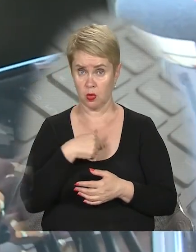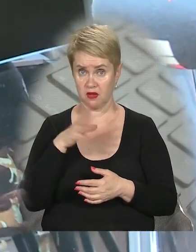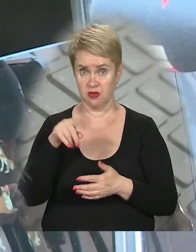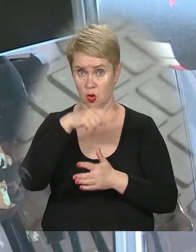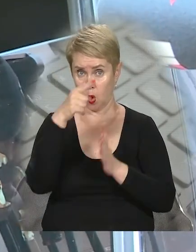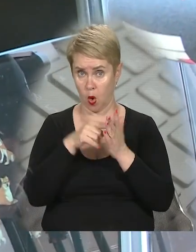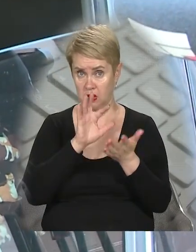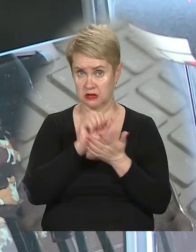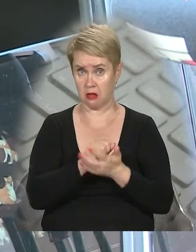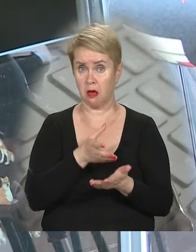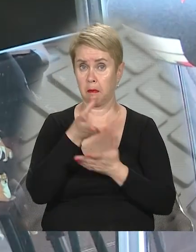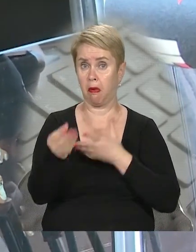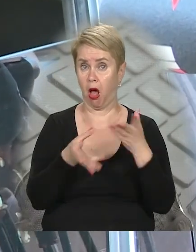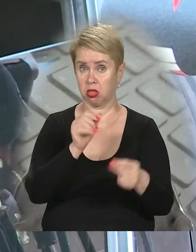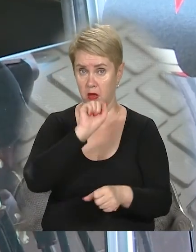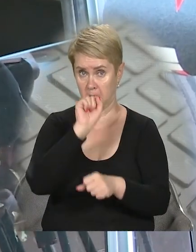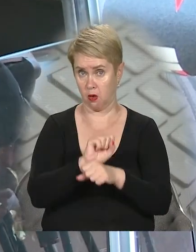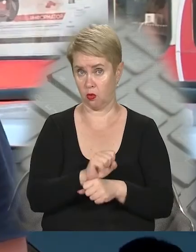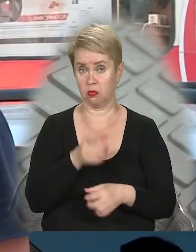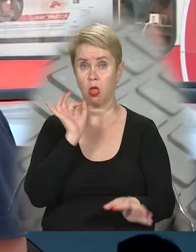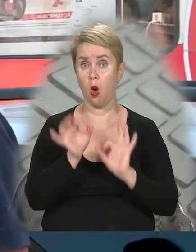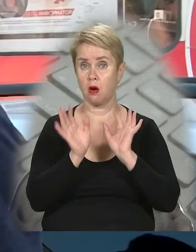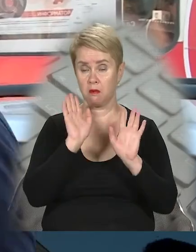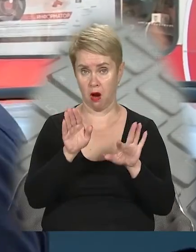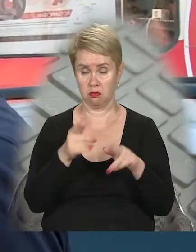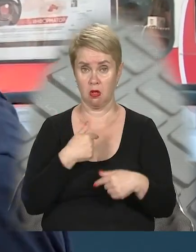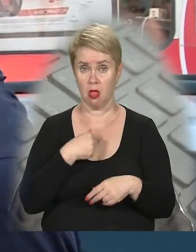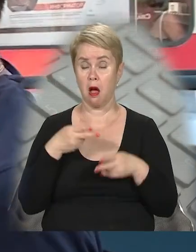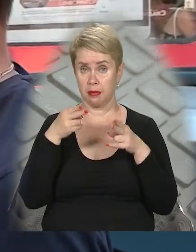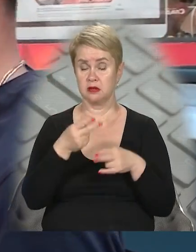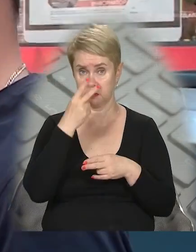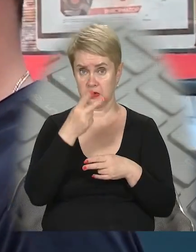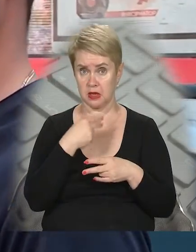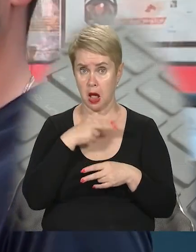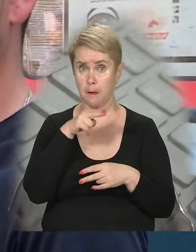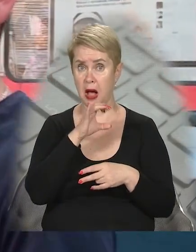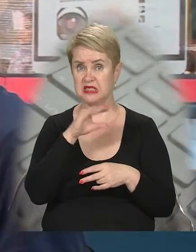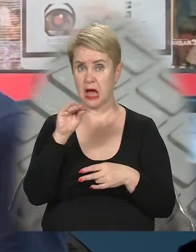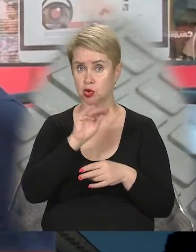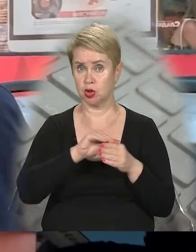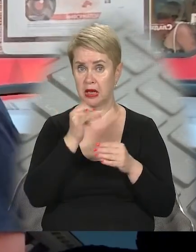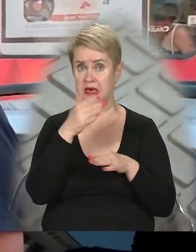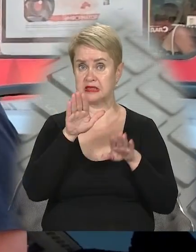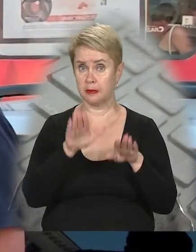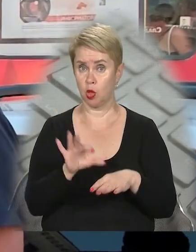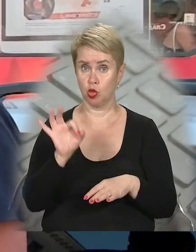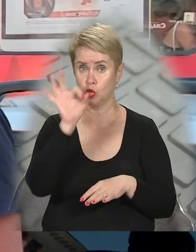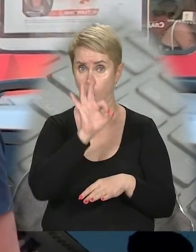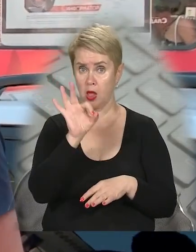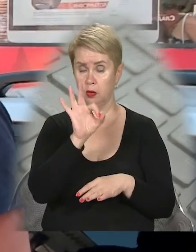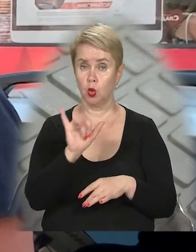місць зайняли платними парковками, то, я думаю, нормально. Ну от я приїхав, дивіться, в пасажі написано – кількість міст – ноль.